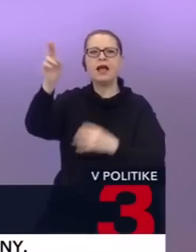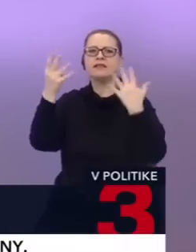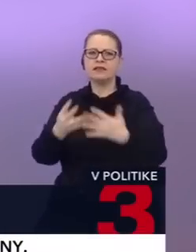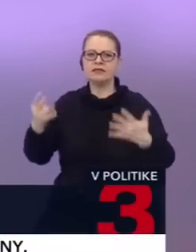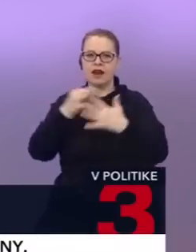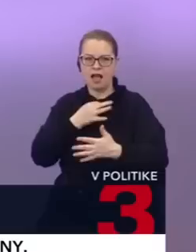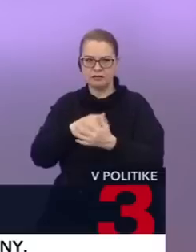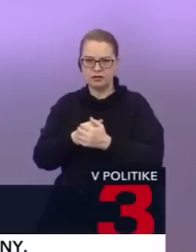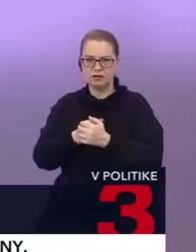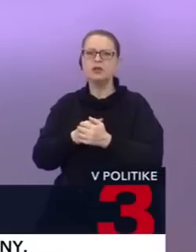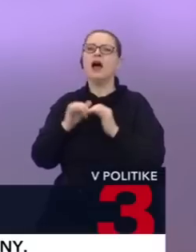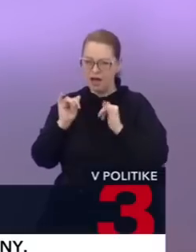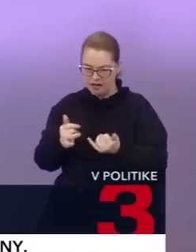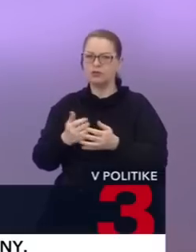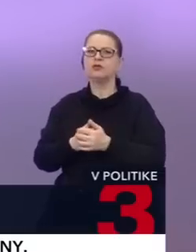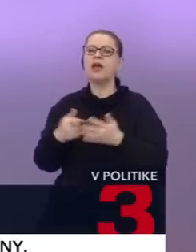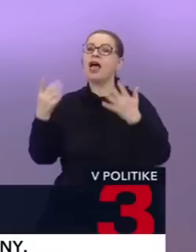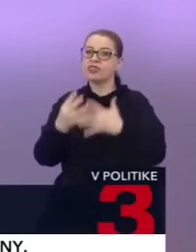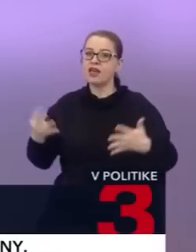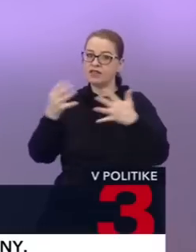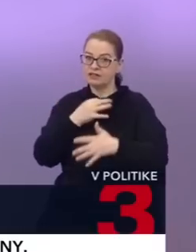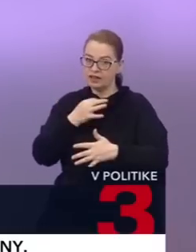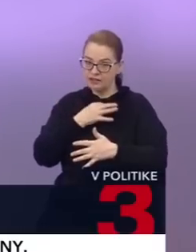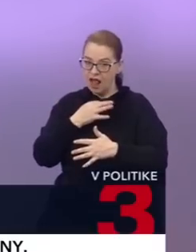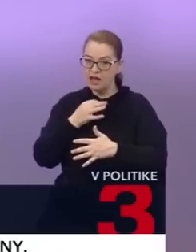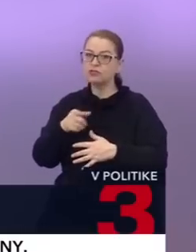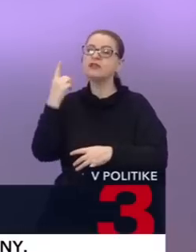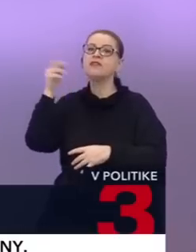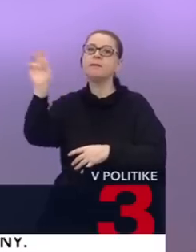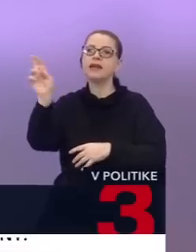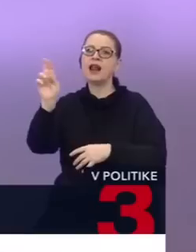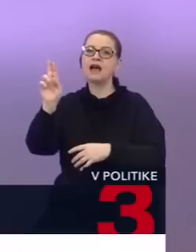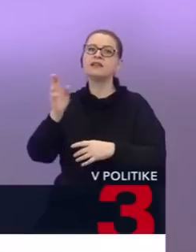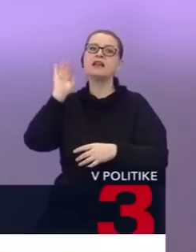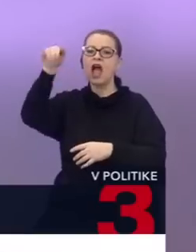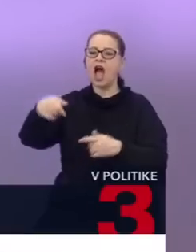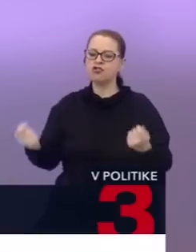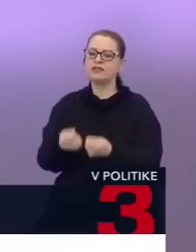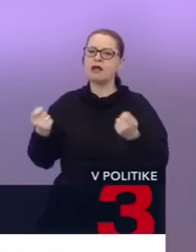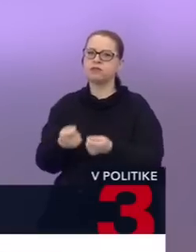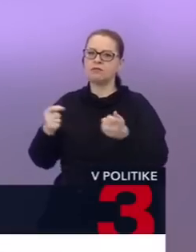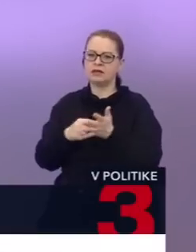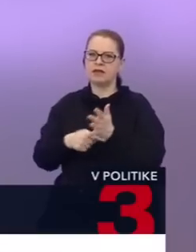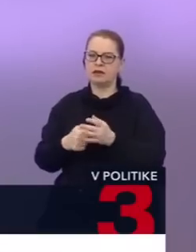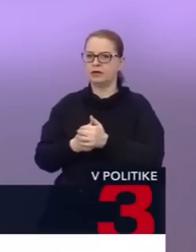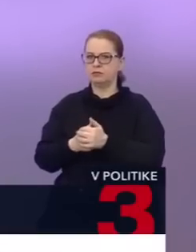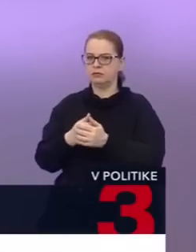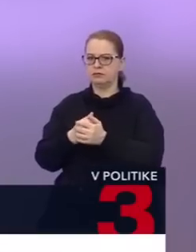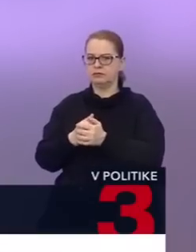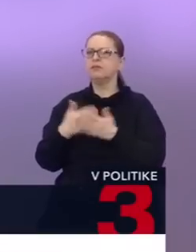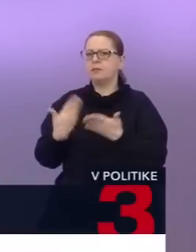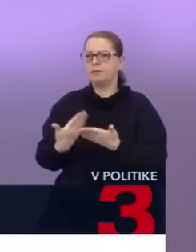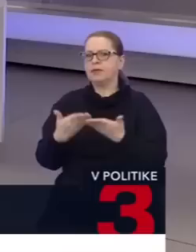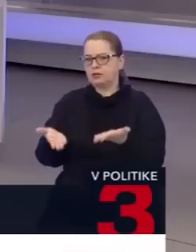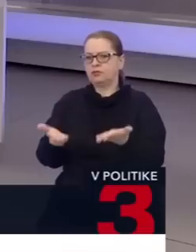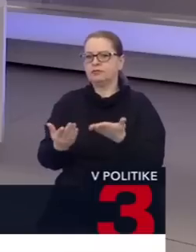Áno, zatiaľ si rozumiem. A 90 hlasov sa vie zatiaľ prihlásiť s najväčšou pravdepodobnosťou k septembrovému termínu. Čiže preto ten septembrový